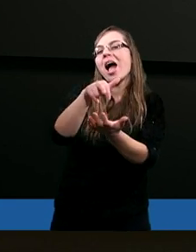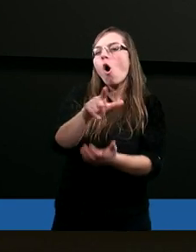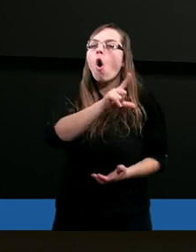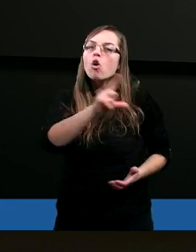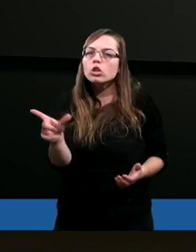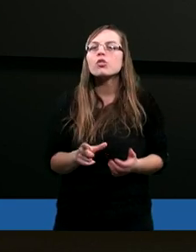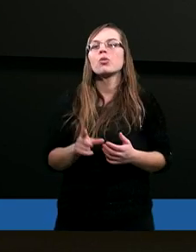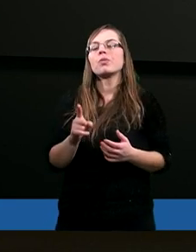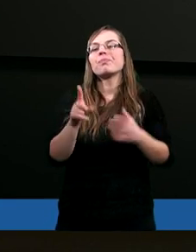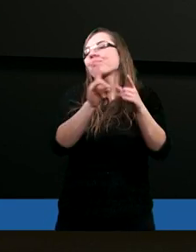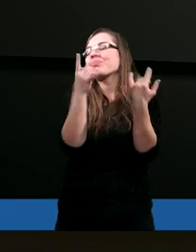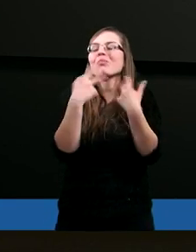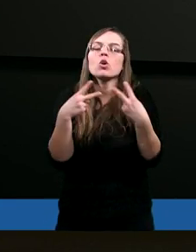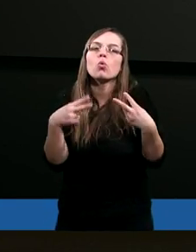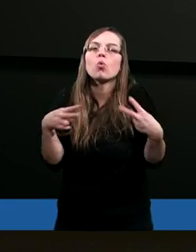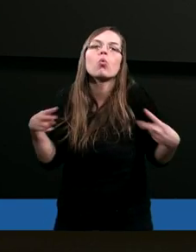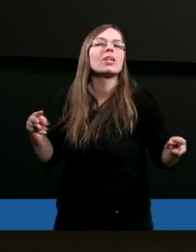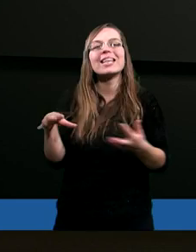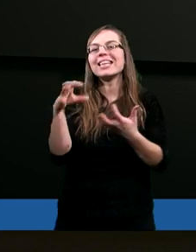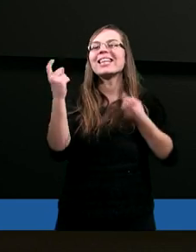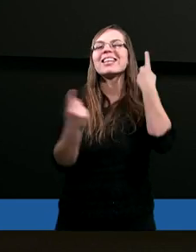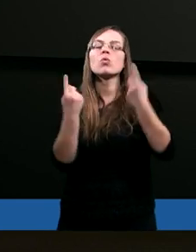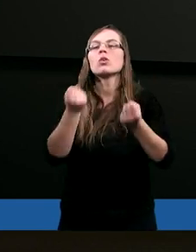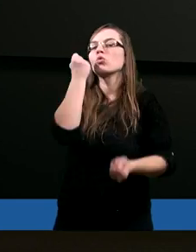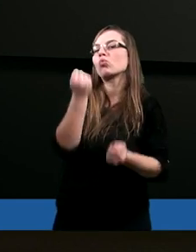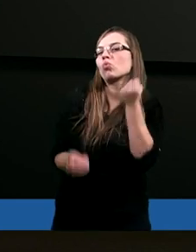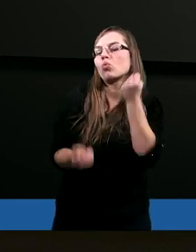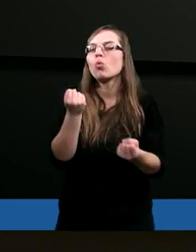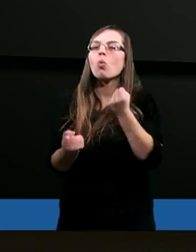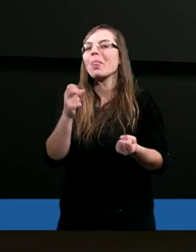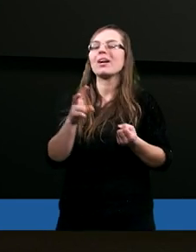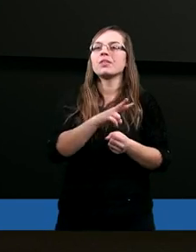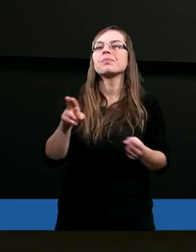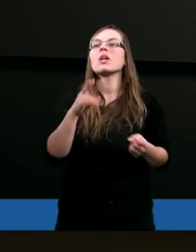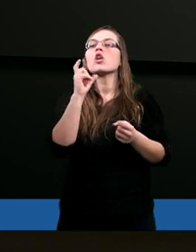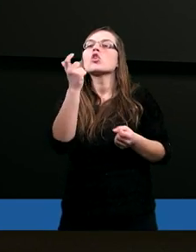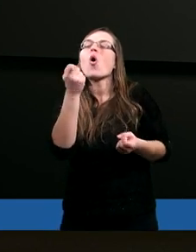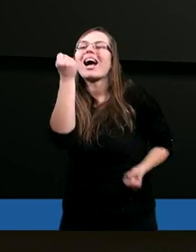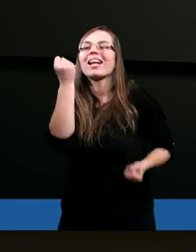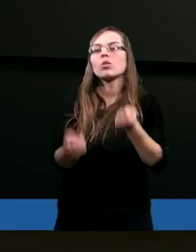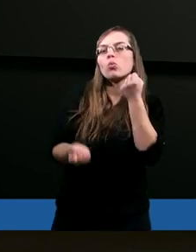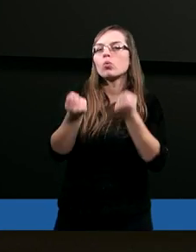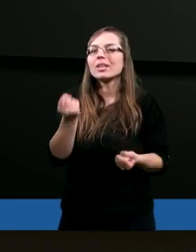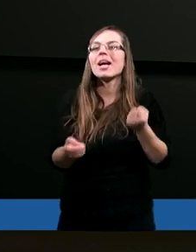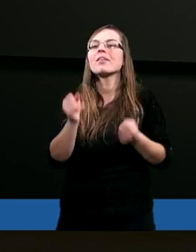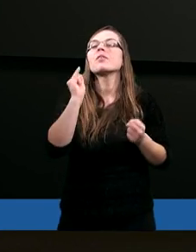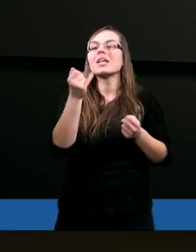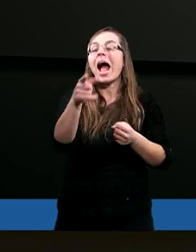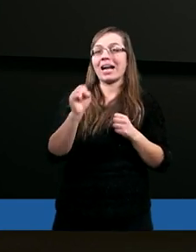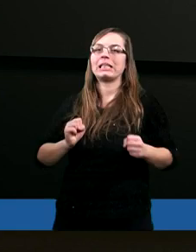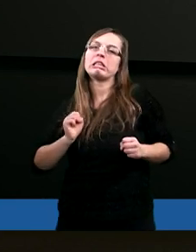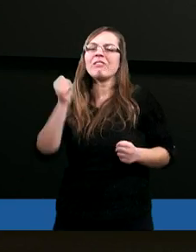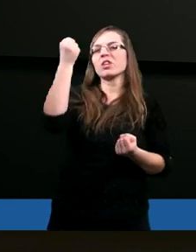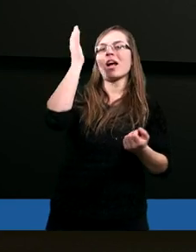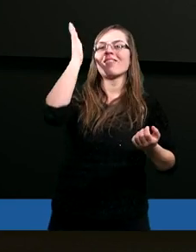z różnych sytuacji trudnych i coraz trudniejszych, a później jak zwycięstwo